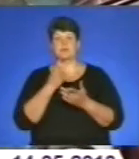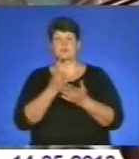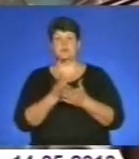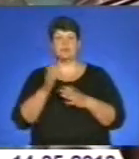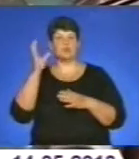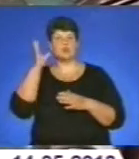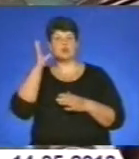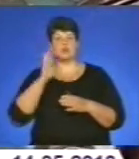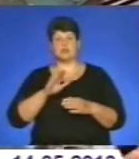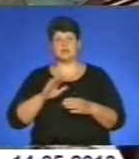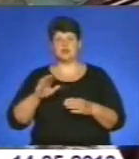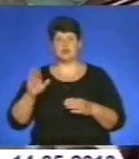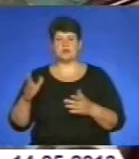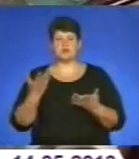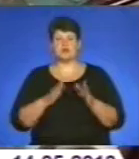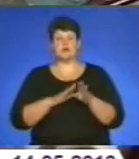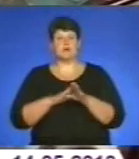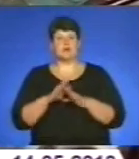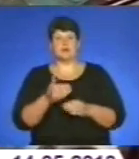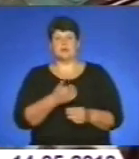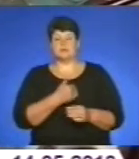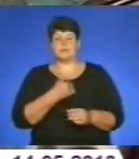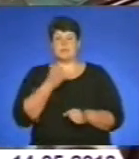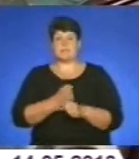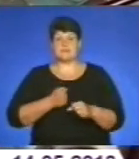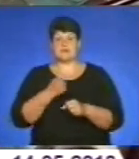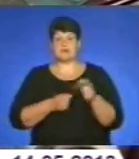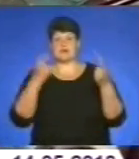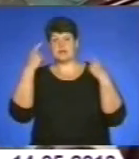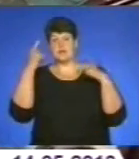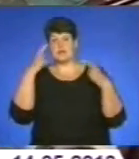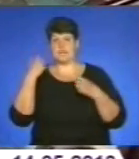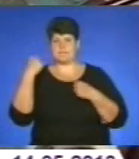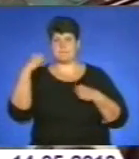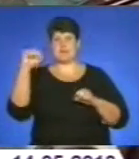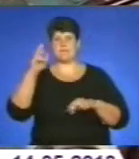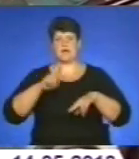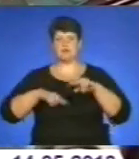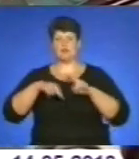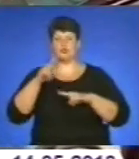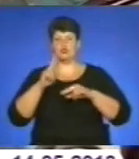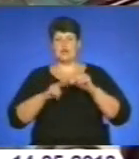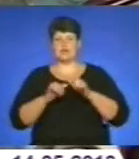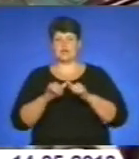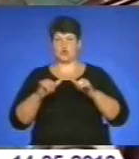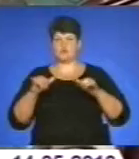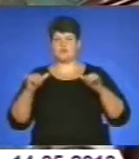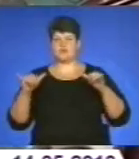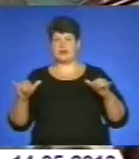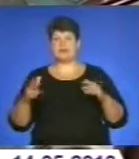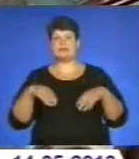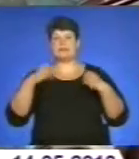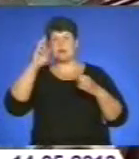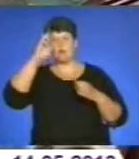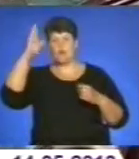послухали діточок, які сповнені бажанням працювати, творити, перемагати, будувати, розвивати. Дай Боже